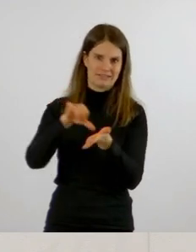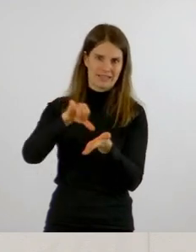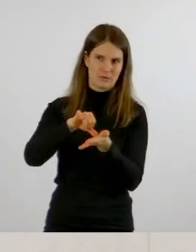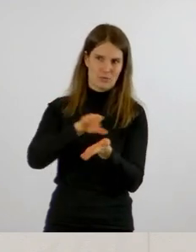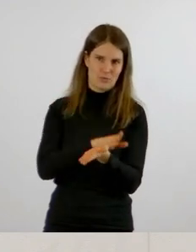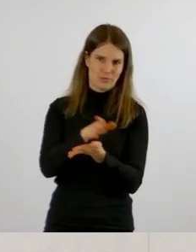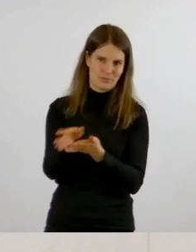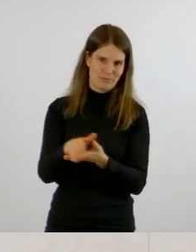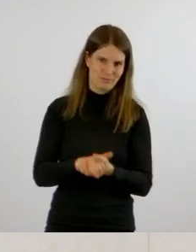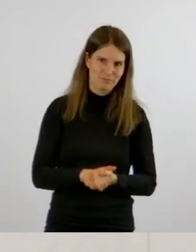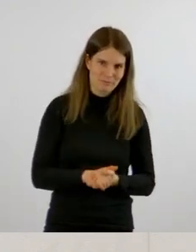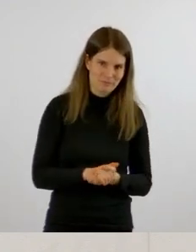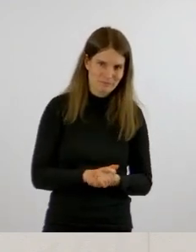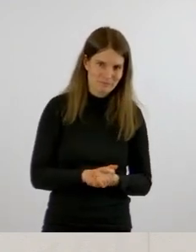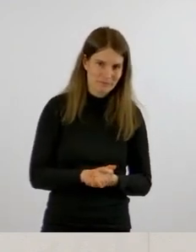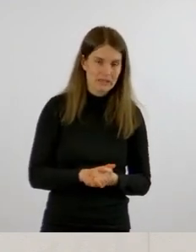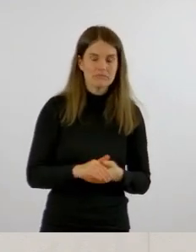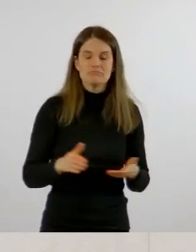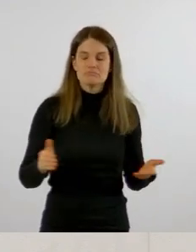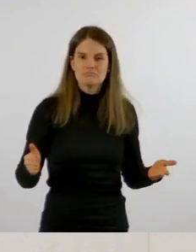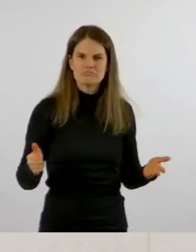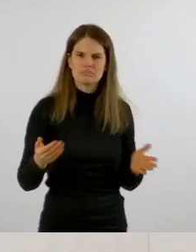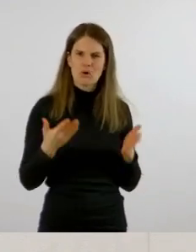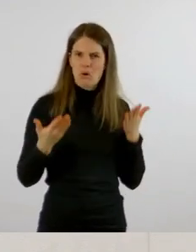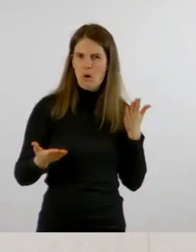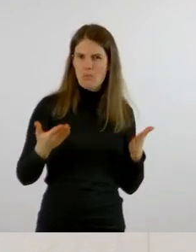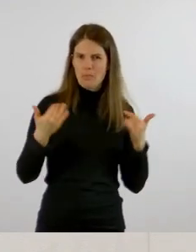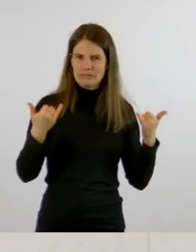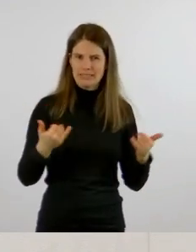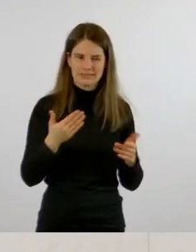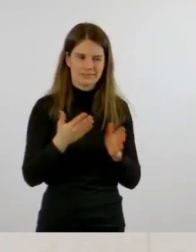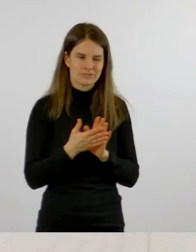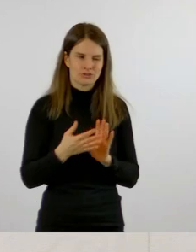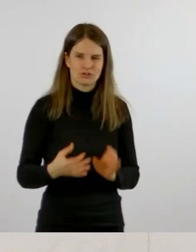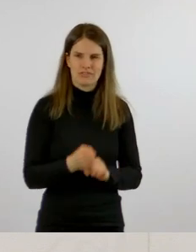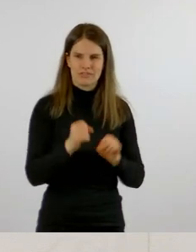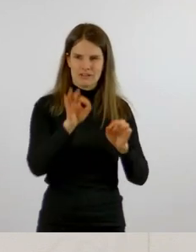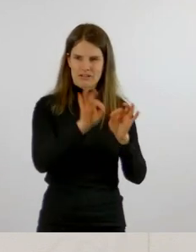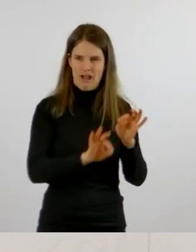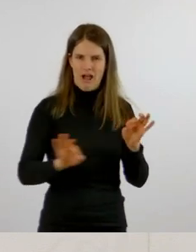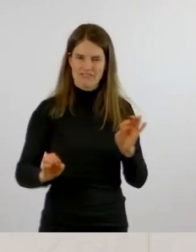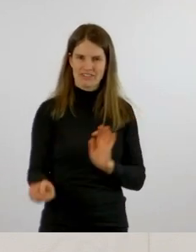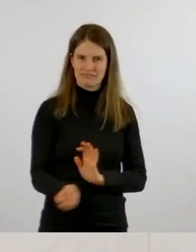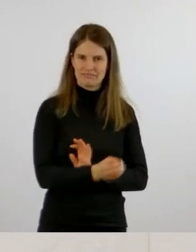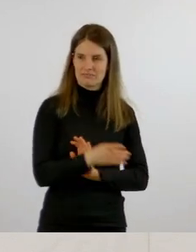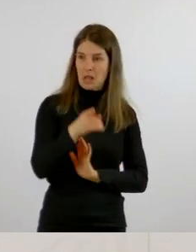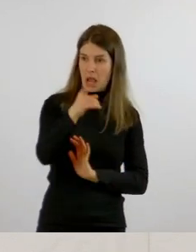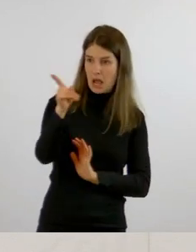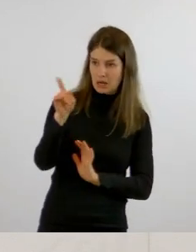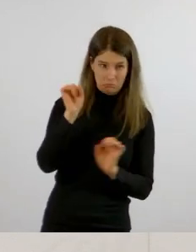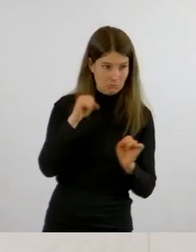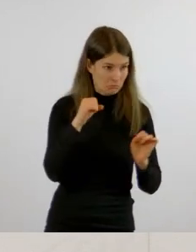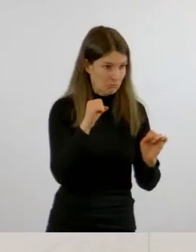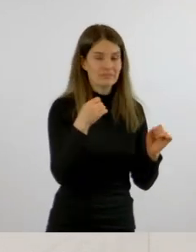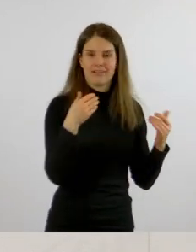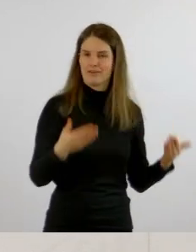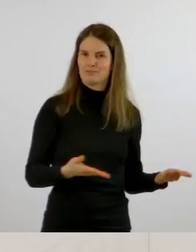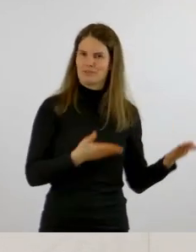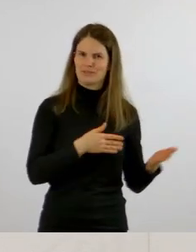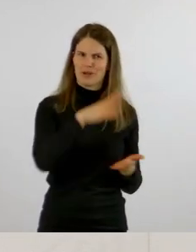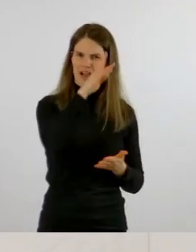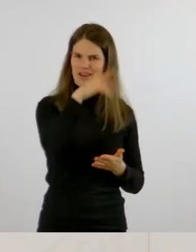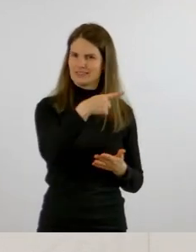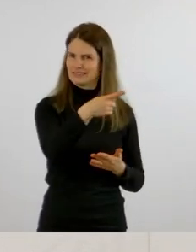Ob jetzt die entsprechenden Bilder eingeblendet werden konnten, das weiß ich gar nicht. Herr Dr. Müller-Uhrig nickt, jawohl, umso besser. Dann